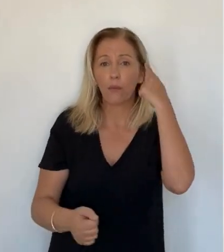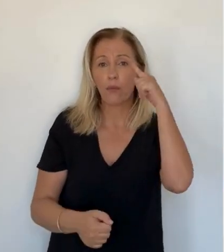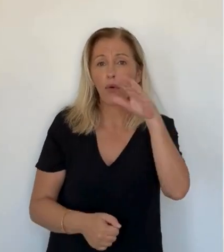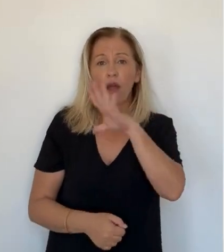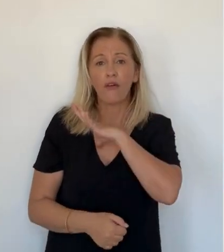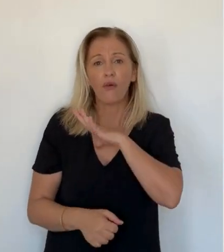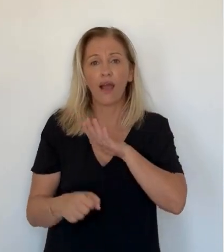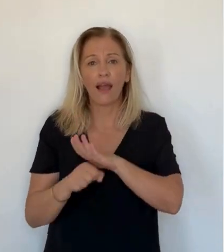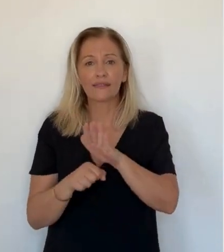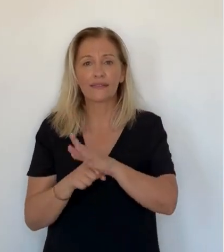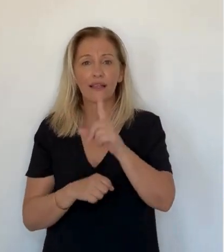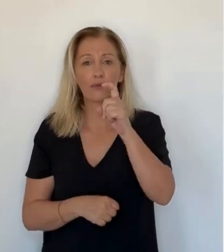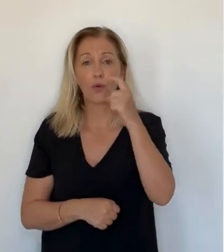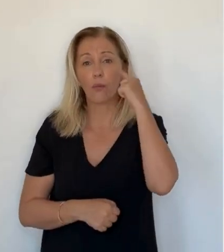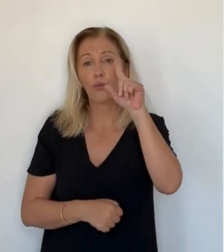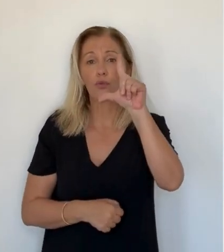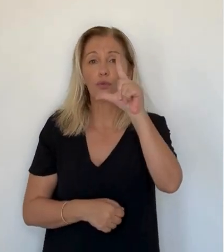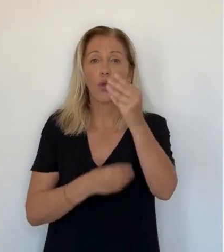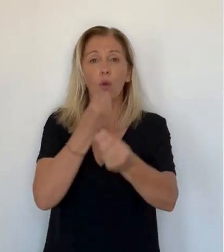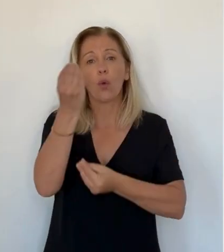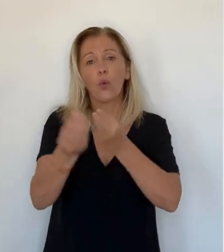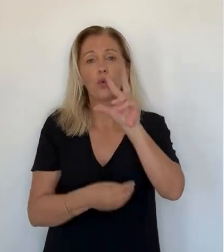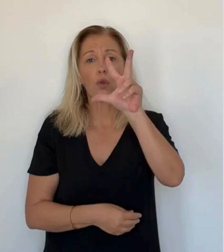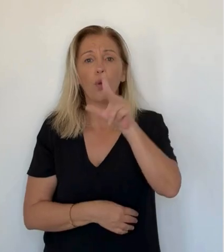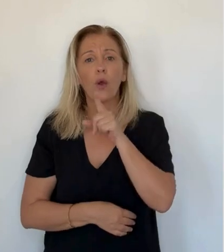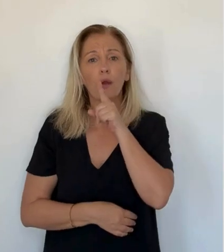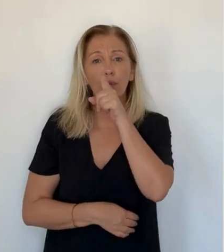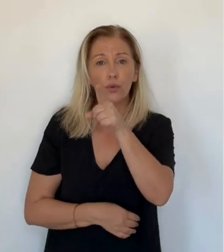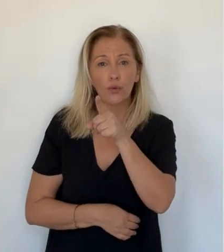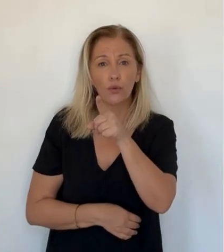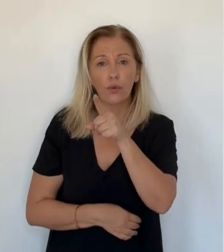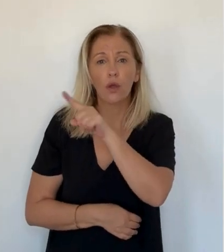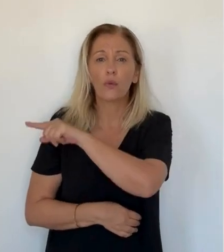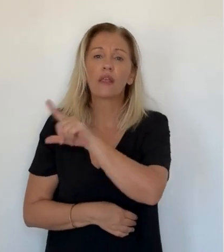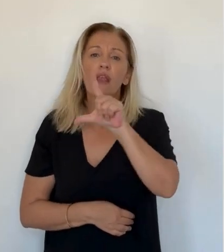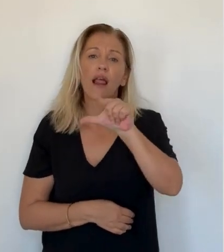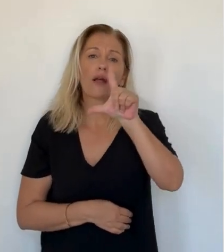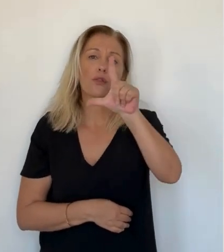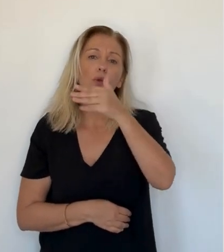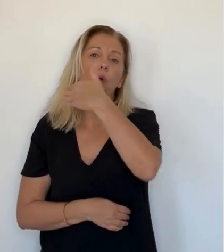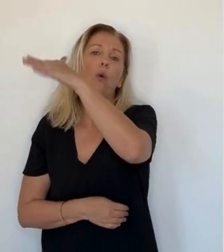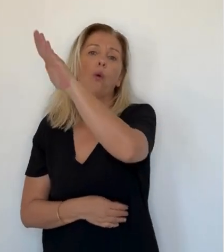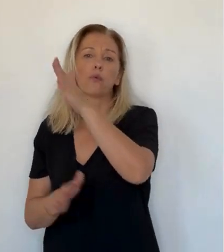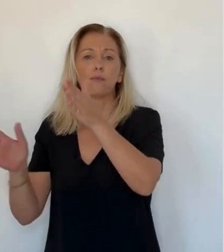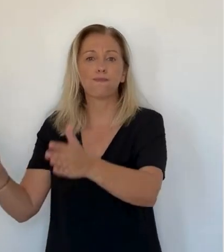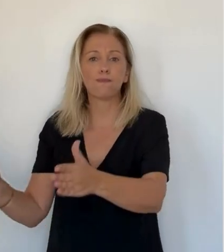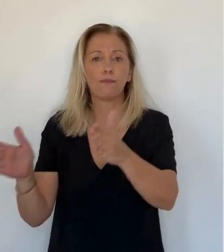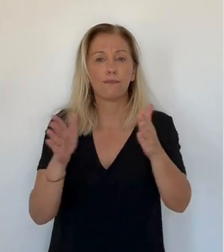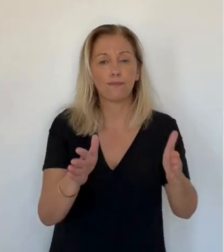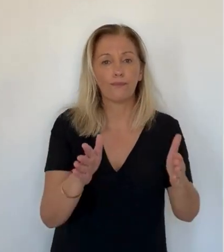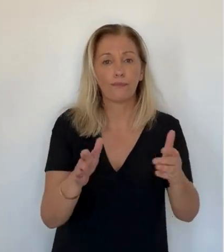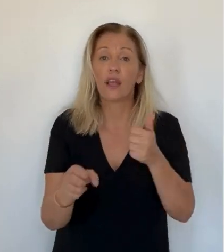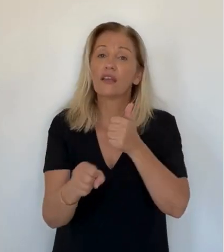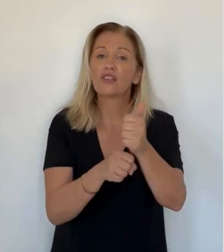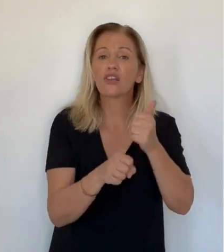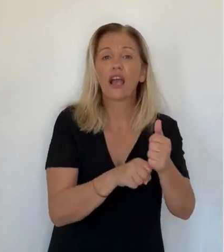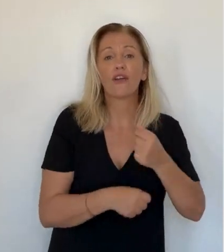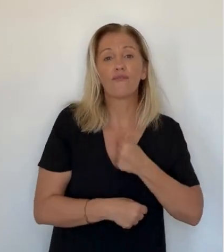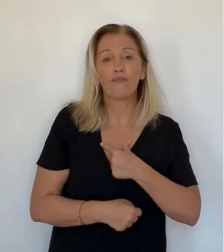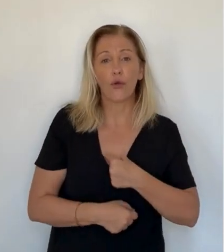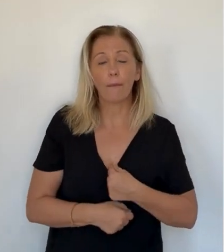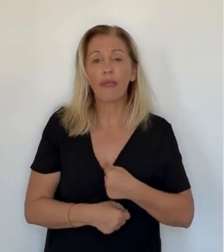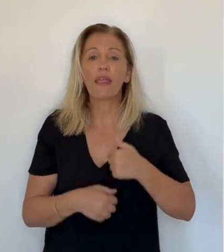litres pour pouvoir tenir, 2 ou 3 jours. Ensuite là, j'ai deux autres cuves dedans.